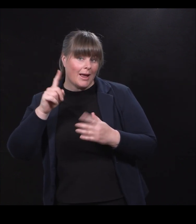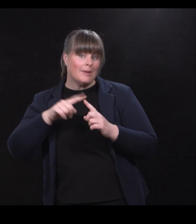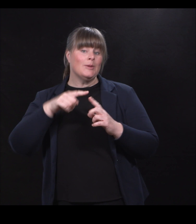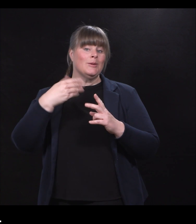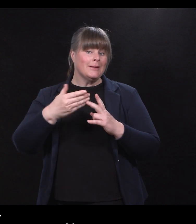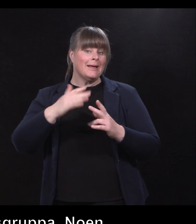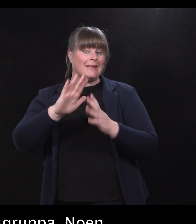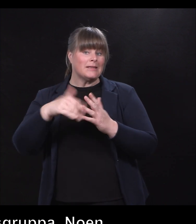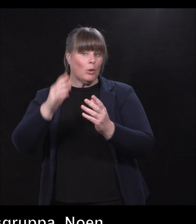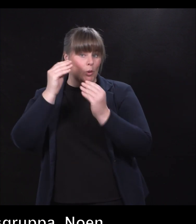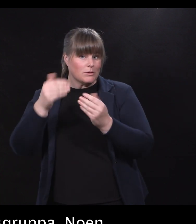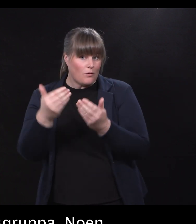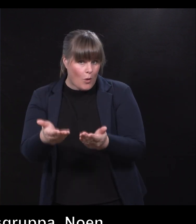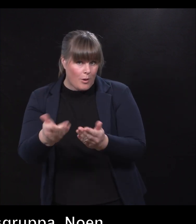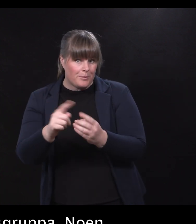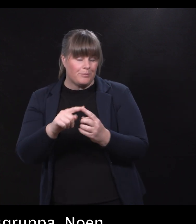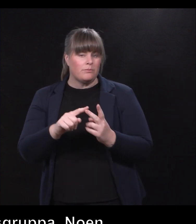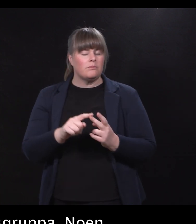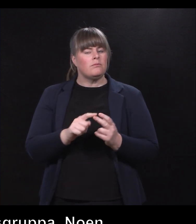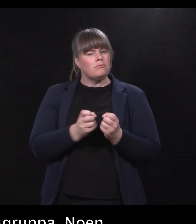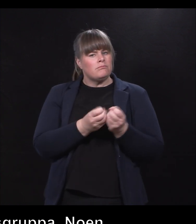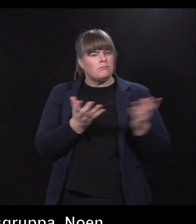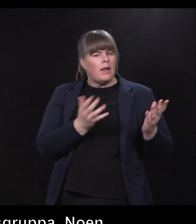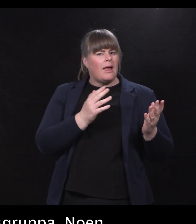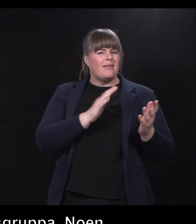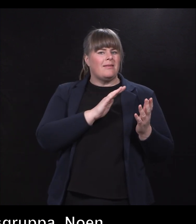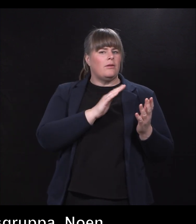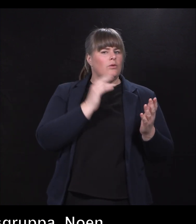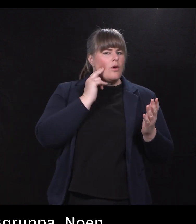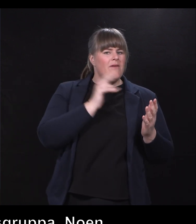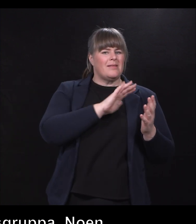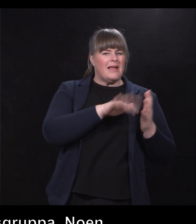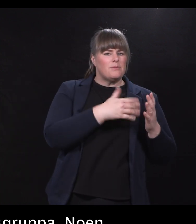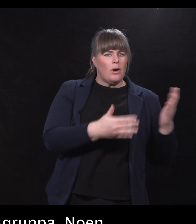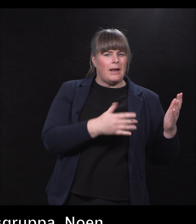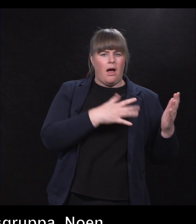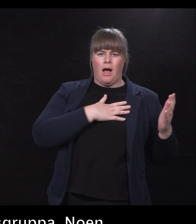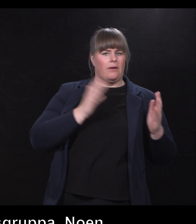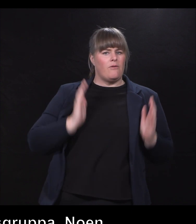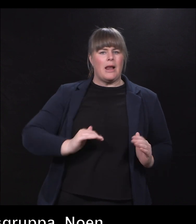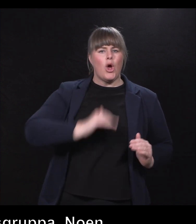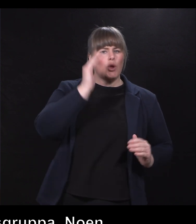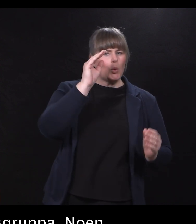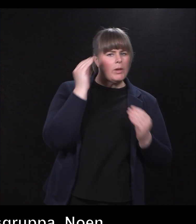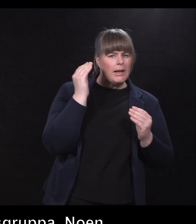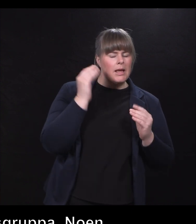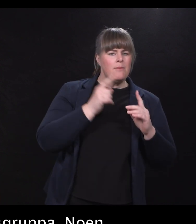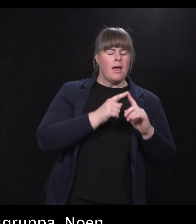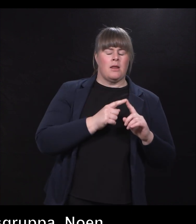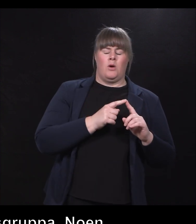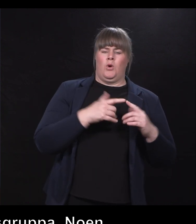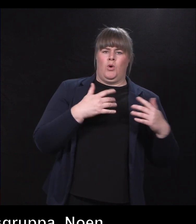og så hadde vi en god del døve tegnspråklige, som ikke hadde formell høyere utdanning, men de hadde utrolig god